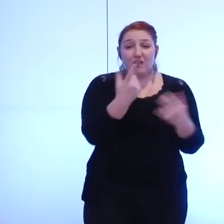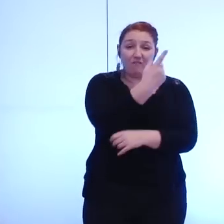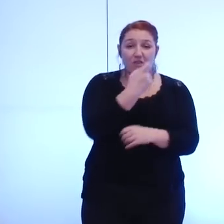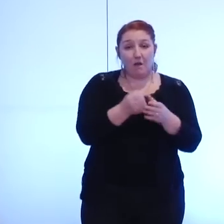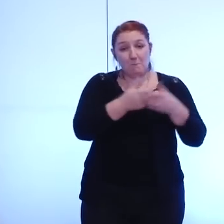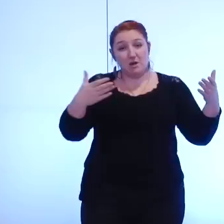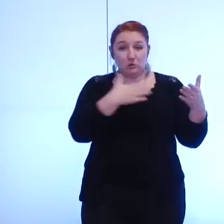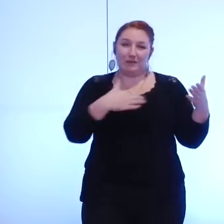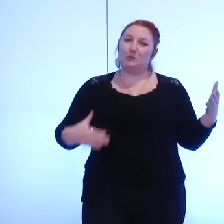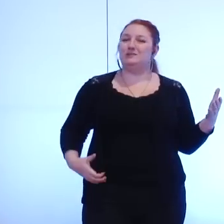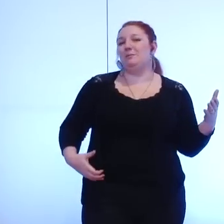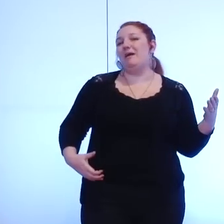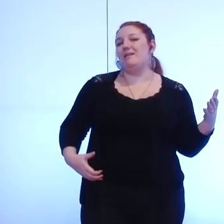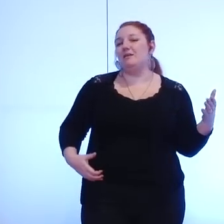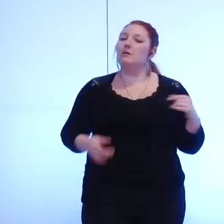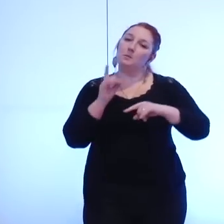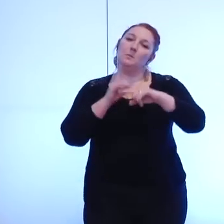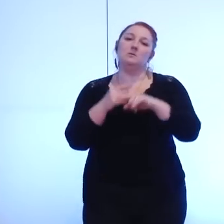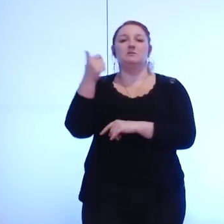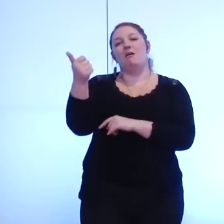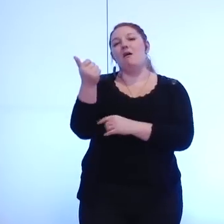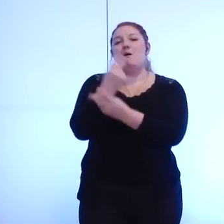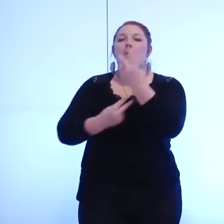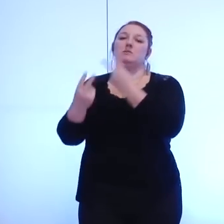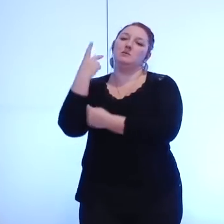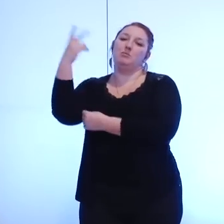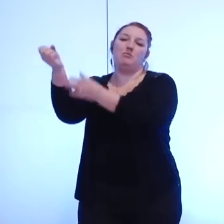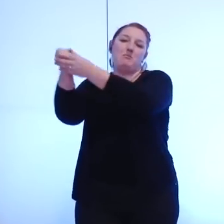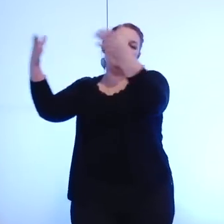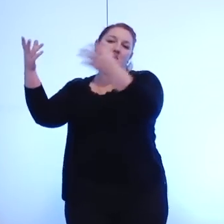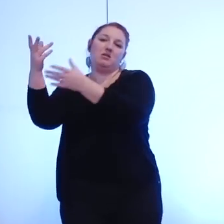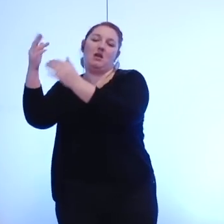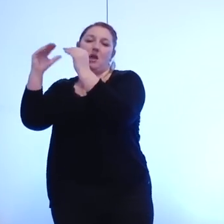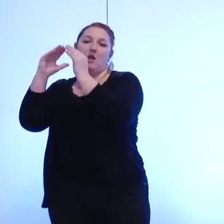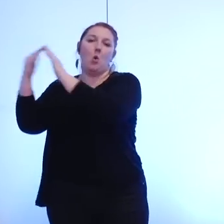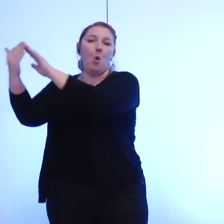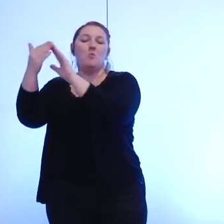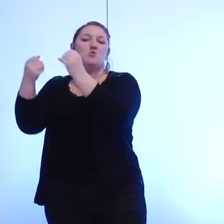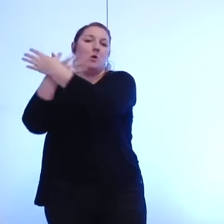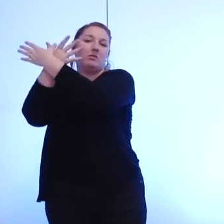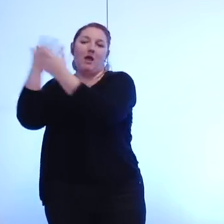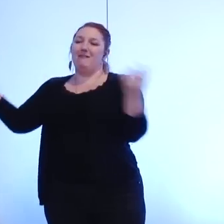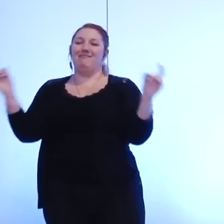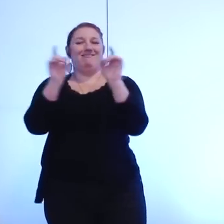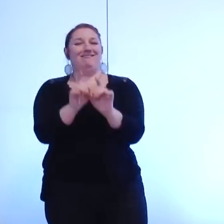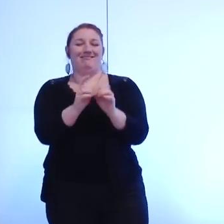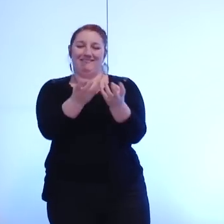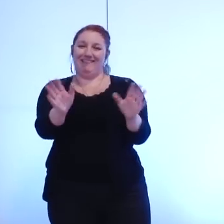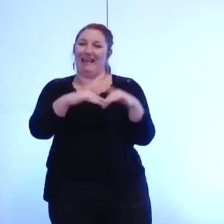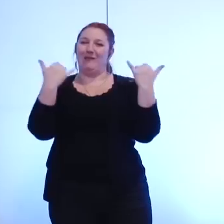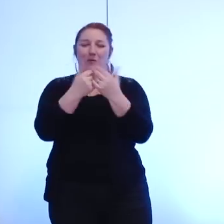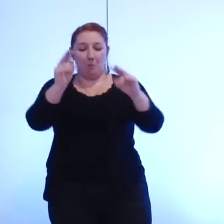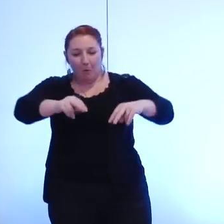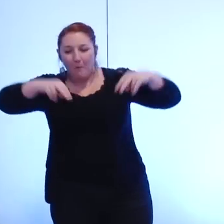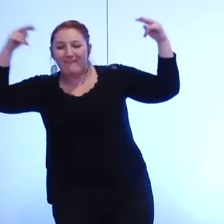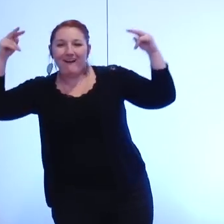et un seul représentant issu de la majorité communautaire qui vont se réunir et qui tout seul ensemble sans aucun regard extérieur sans